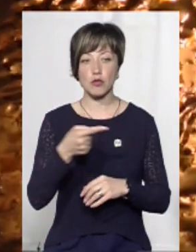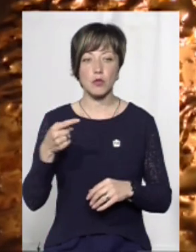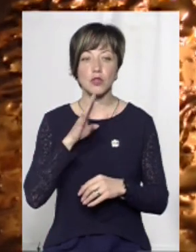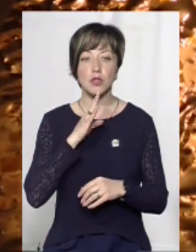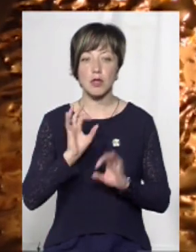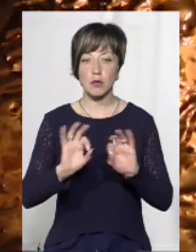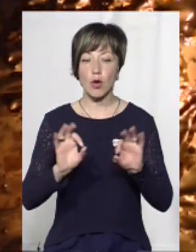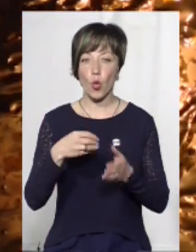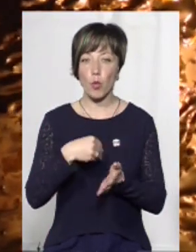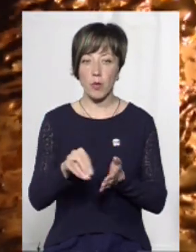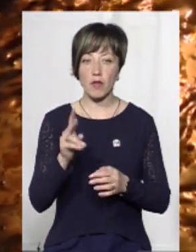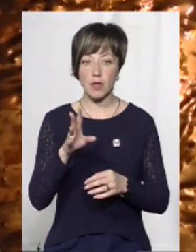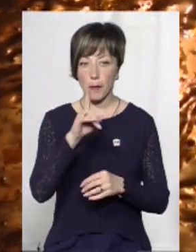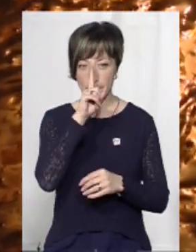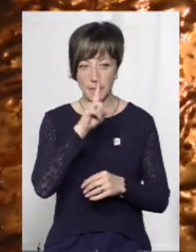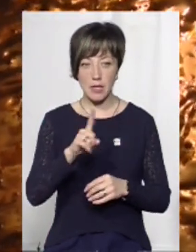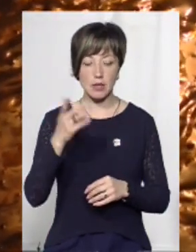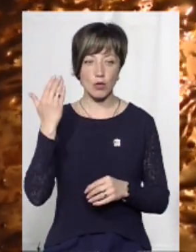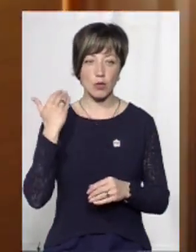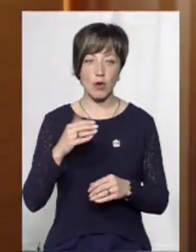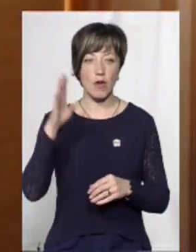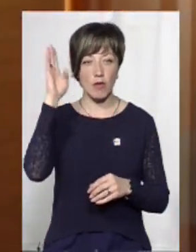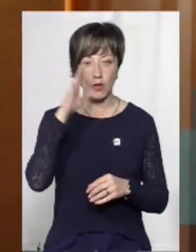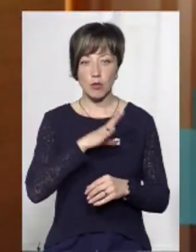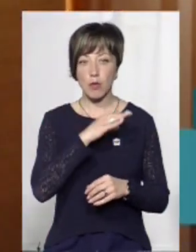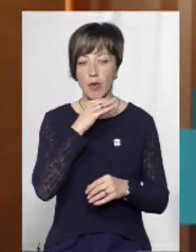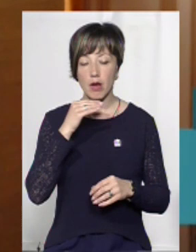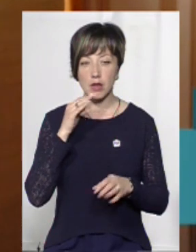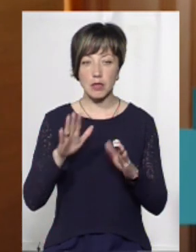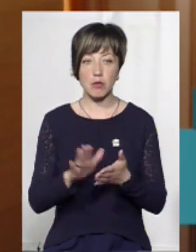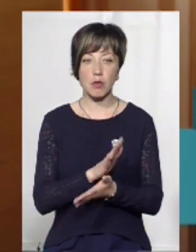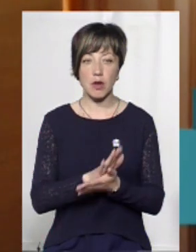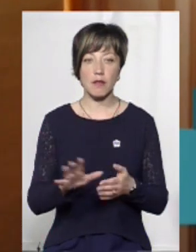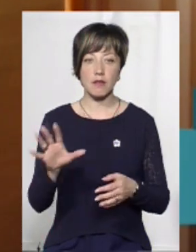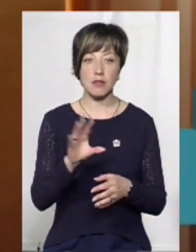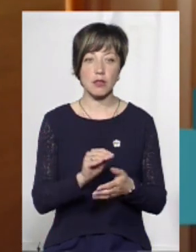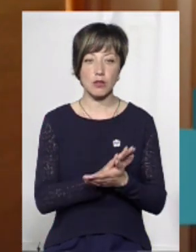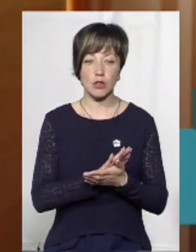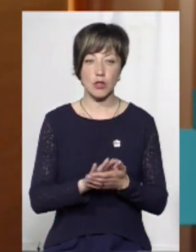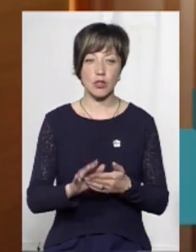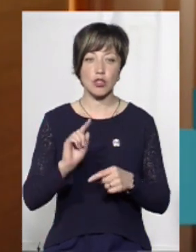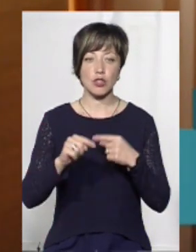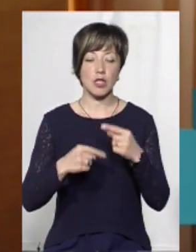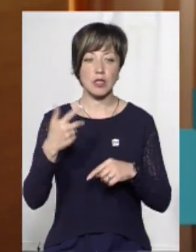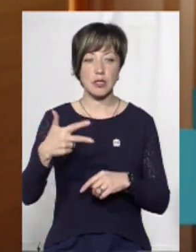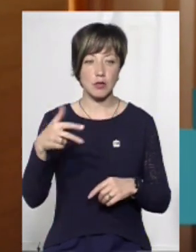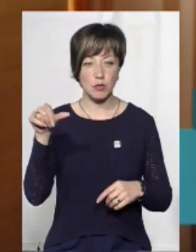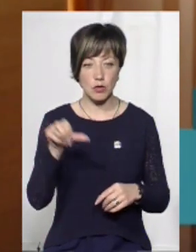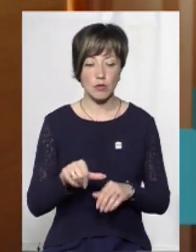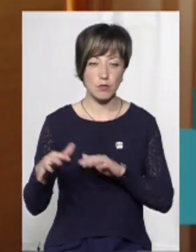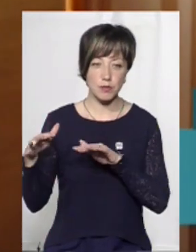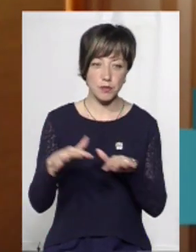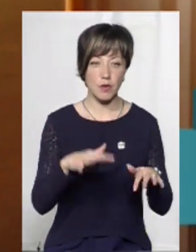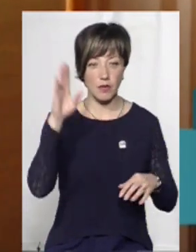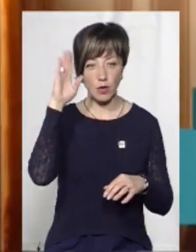повідомила, купила цю квартиру місяць Води було багато, ми тільки прибирали, все те саме, тут через полчаса об'язково хлинула вода